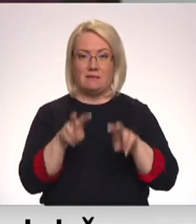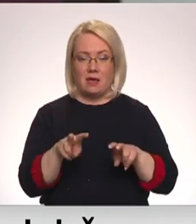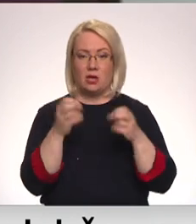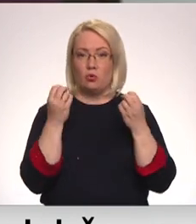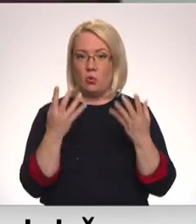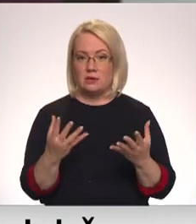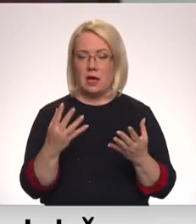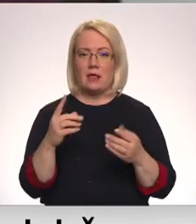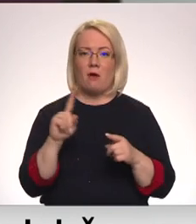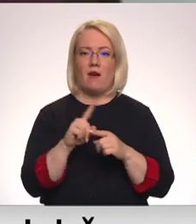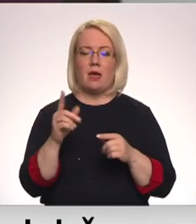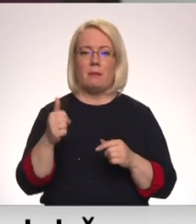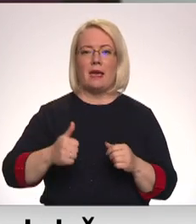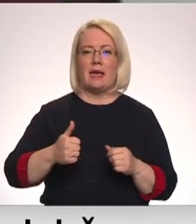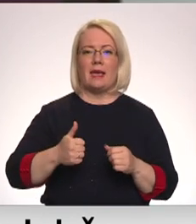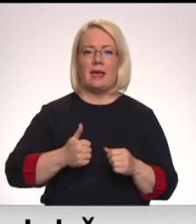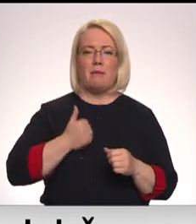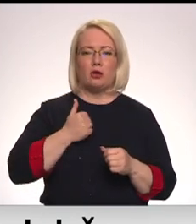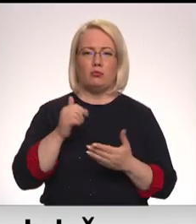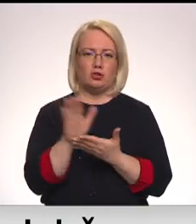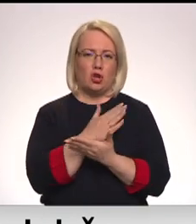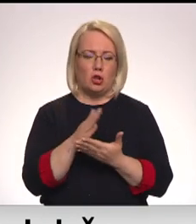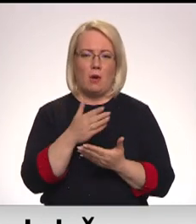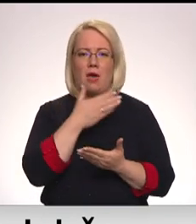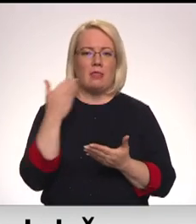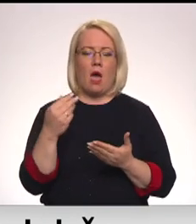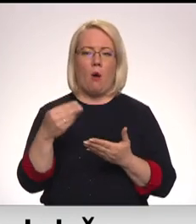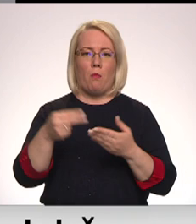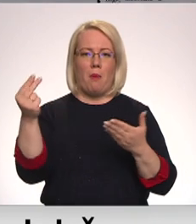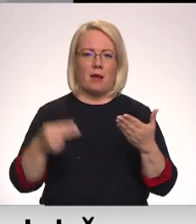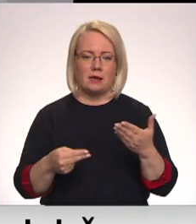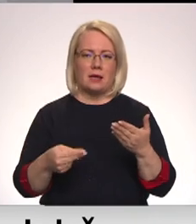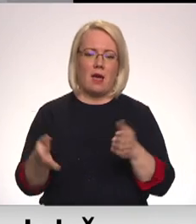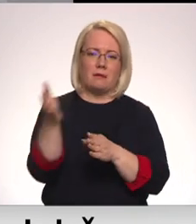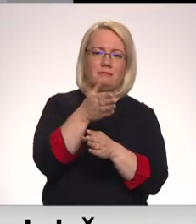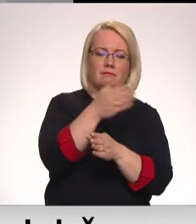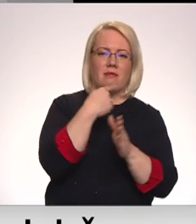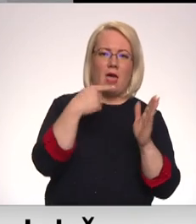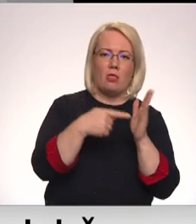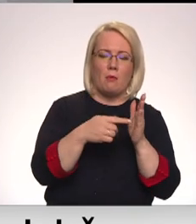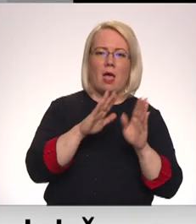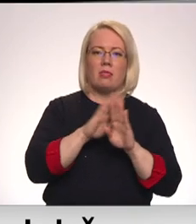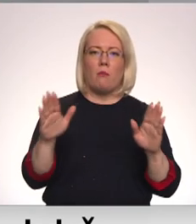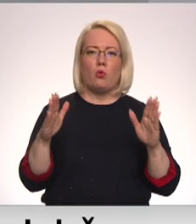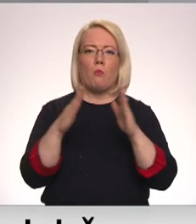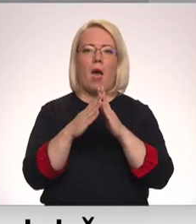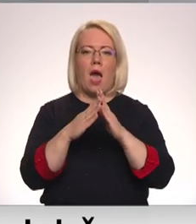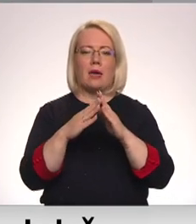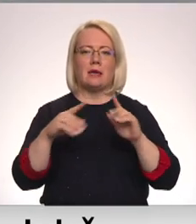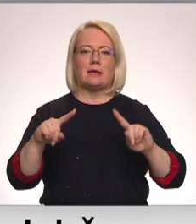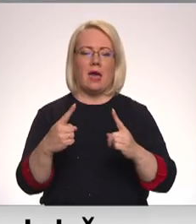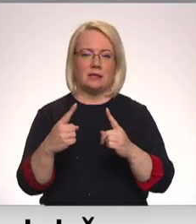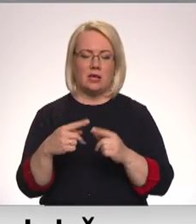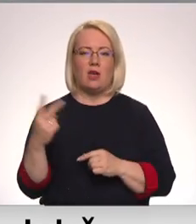noskaidro, vēl iegums par īpašumu šķirtību nav noslēts ar atpakaļējošu datumu, lai izbēgtu no mājas arestēšanas. Aba laulāto